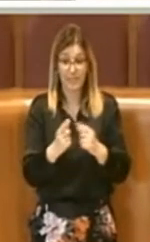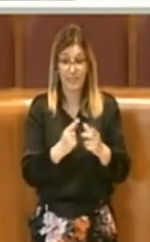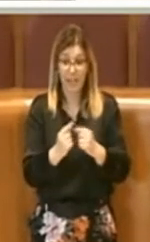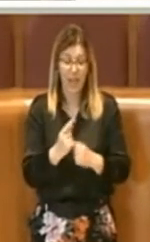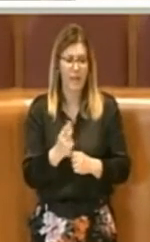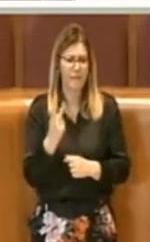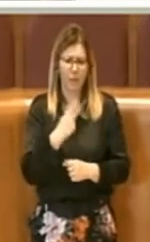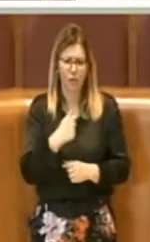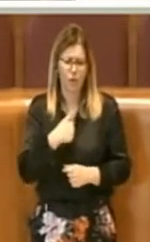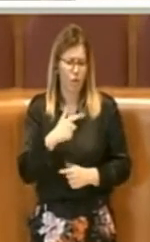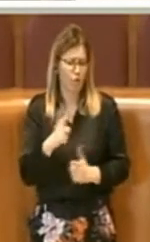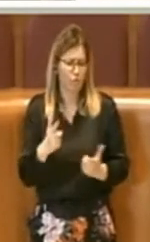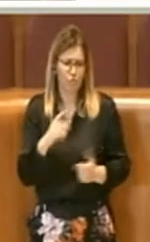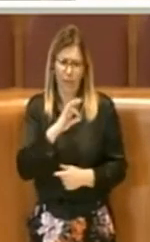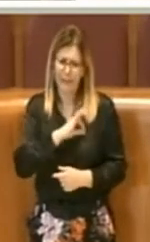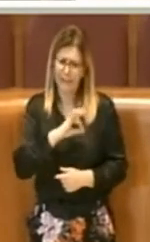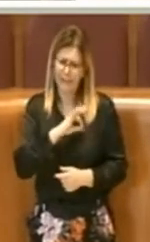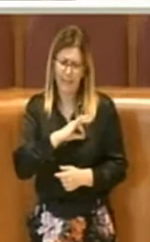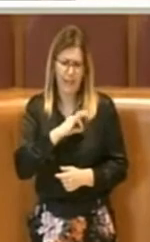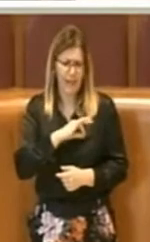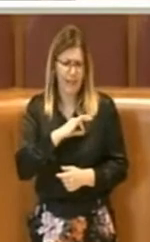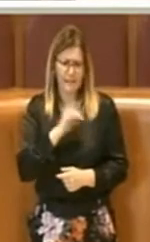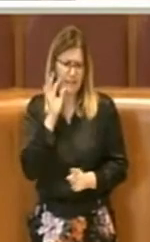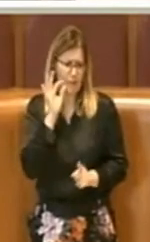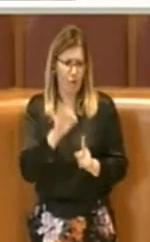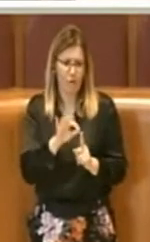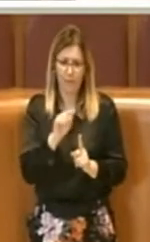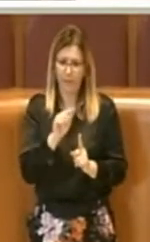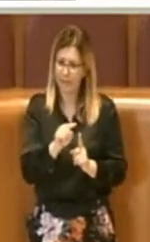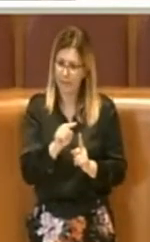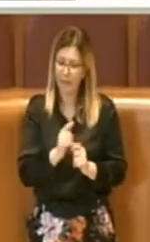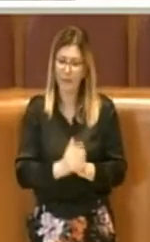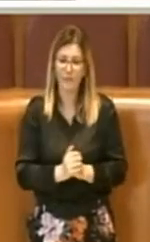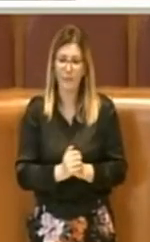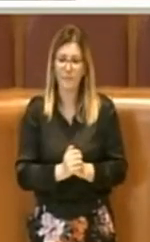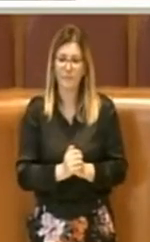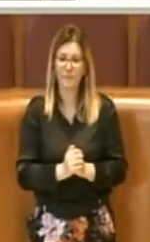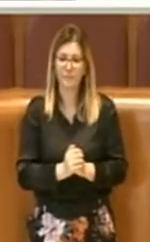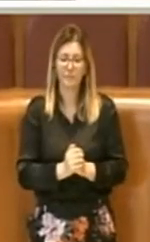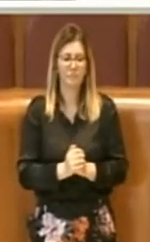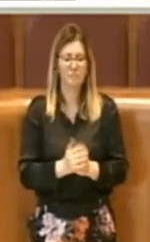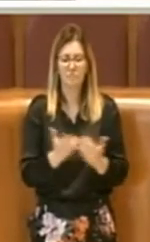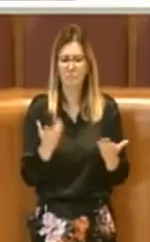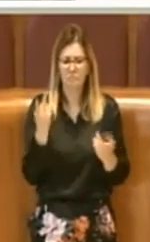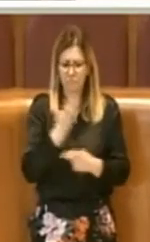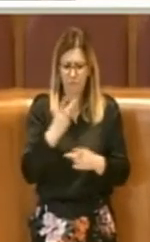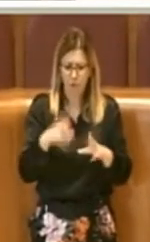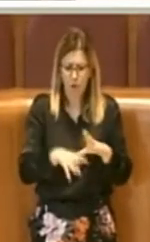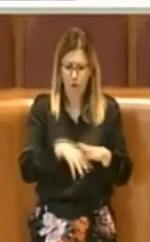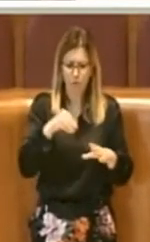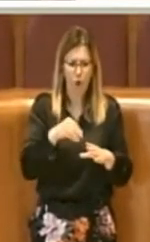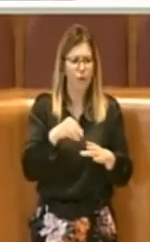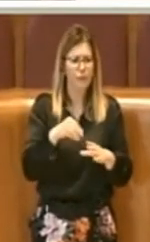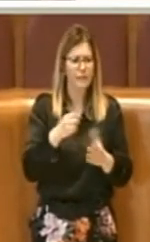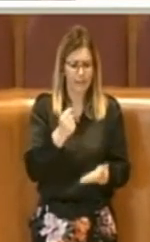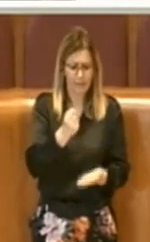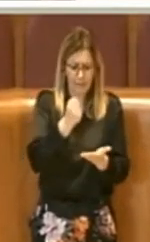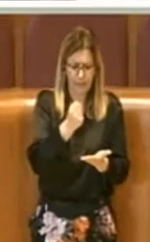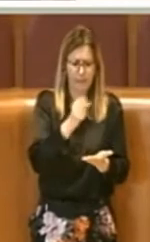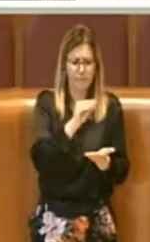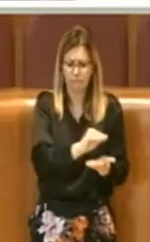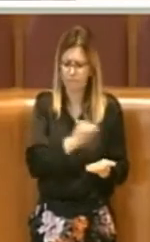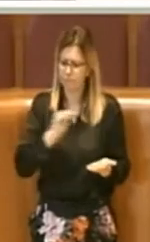interessi specifici. Tra le altre cose, in questo caso non spostiamo nemmeno fondi, fondi rimangono esattamente lì dove